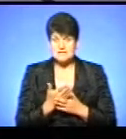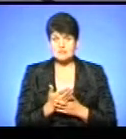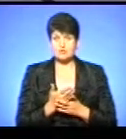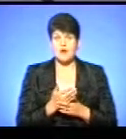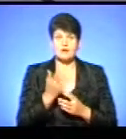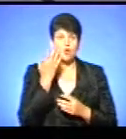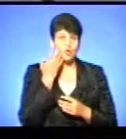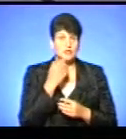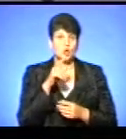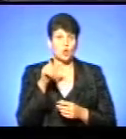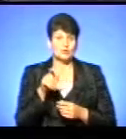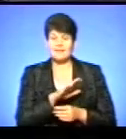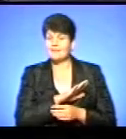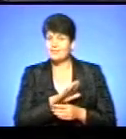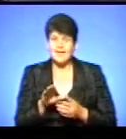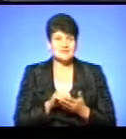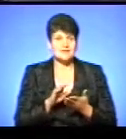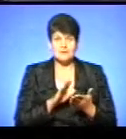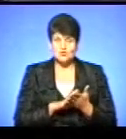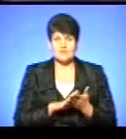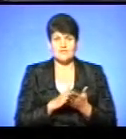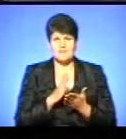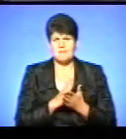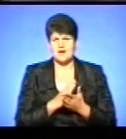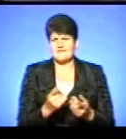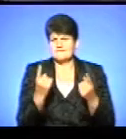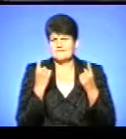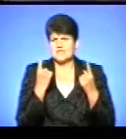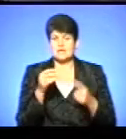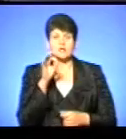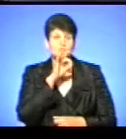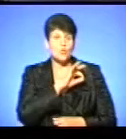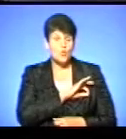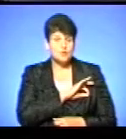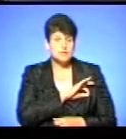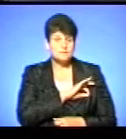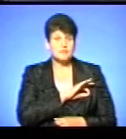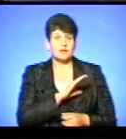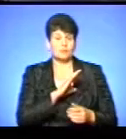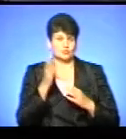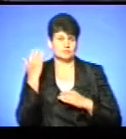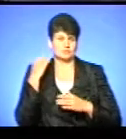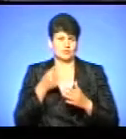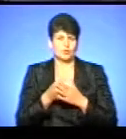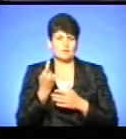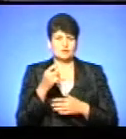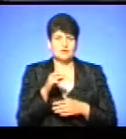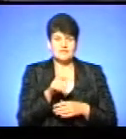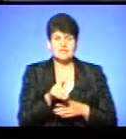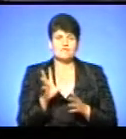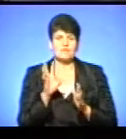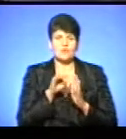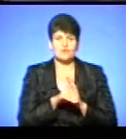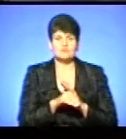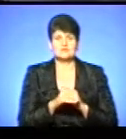і коли людина не зареєстрована, має дуже великі доходи, так, як було до 1 травня, і її зараховувалось